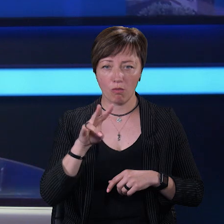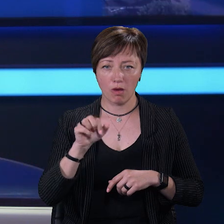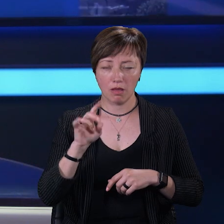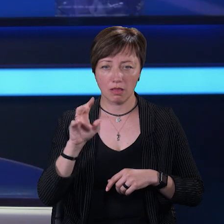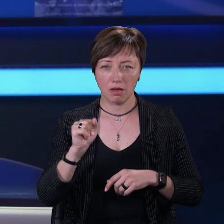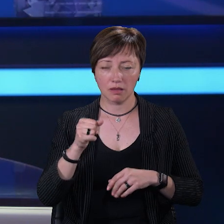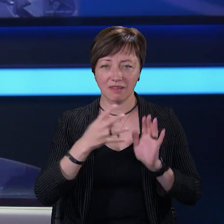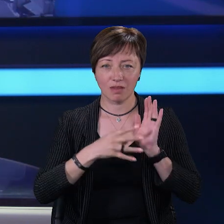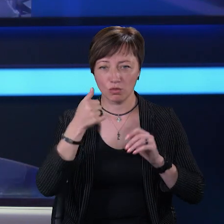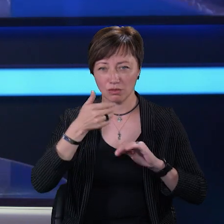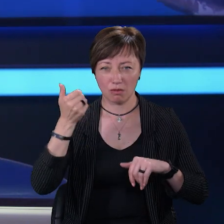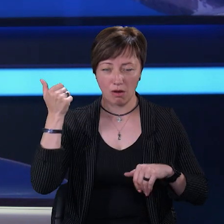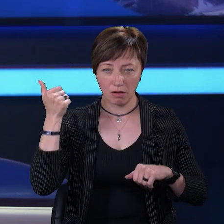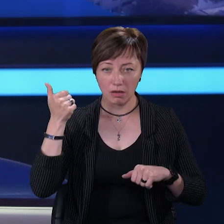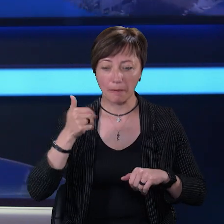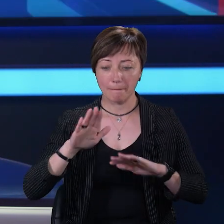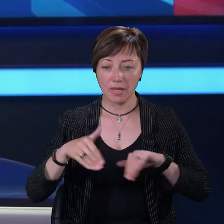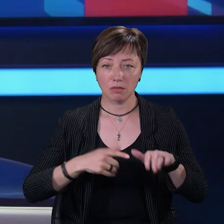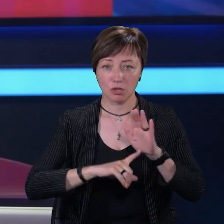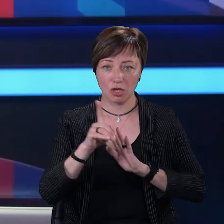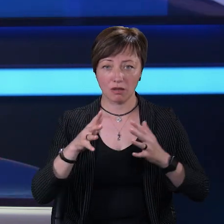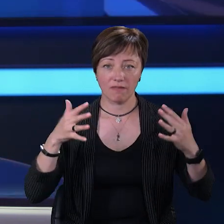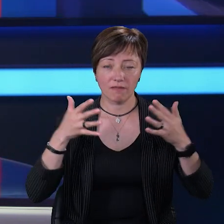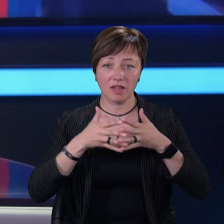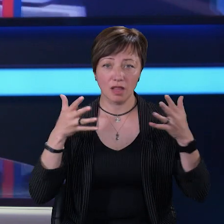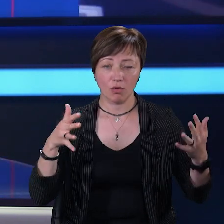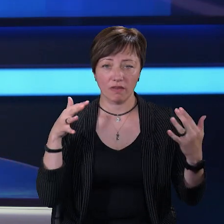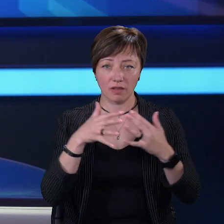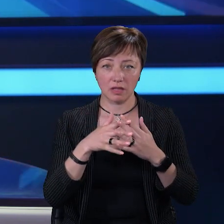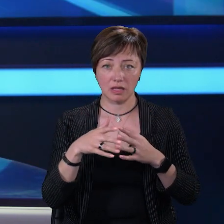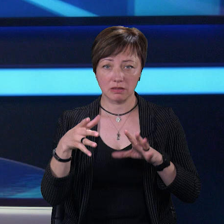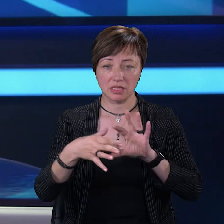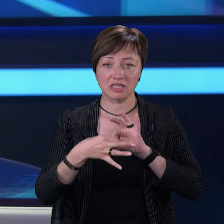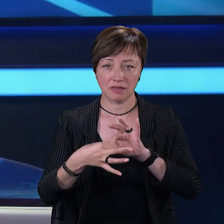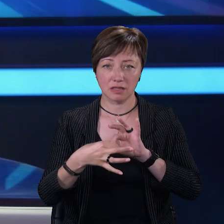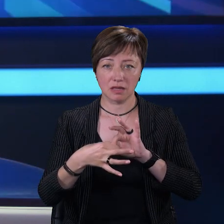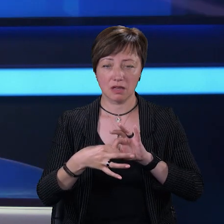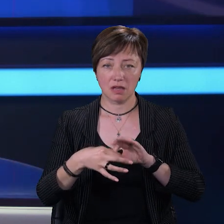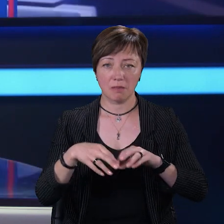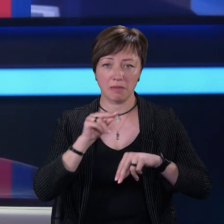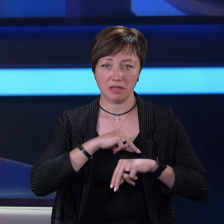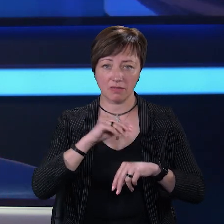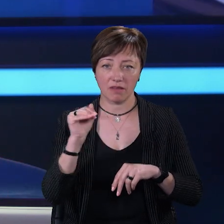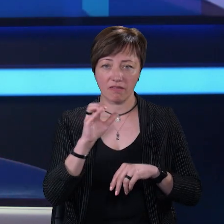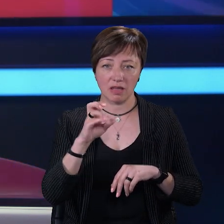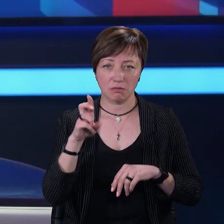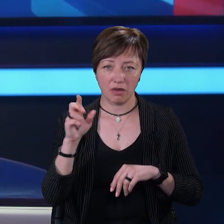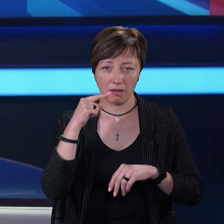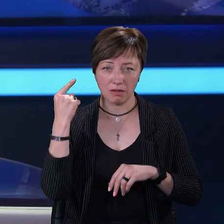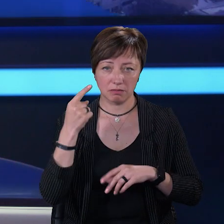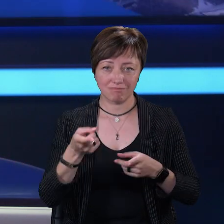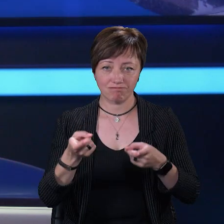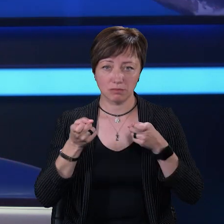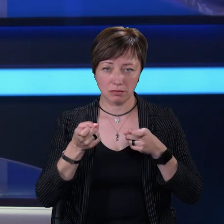ще у 90-х роках. Після початку повномасштабного вторгнення з ним зв'язався кадровий співробітник ФСБ і